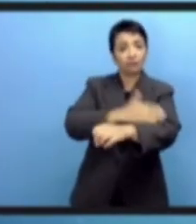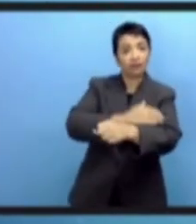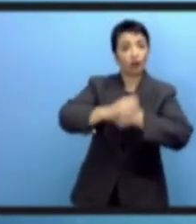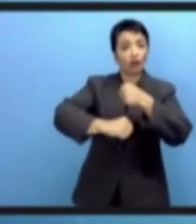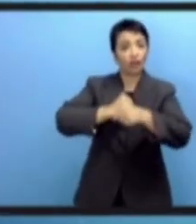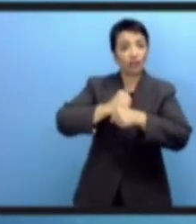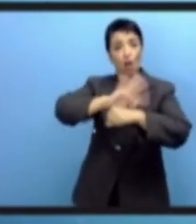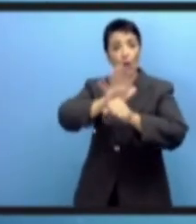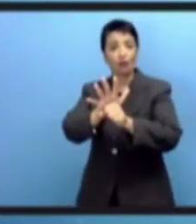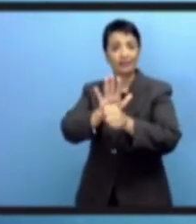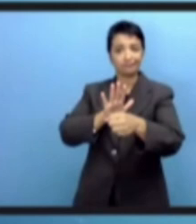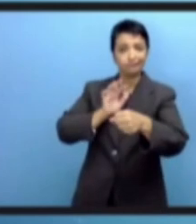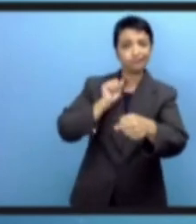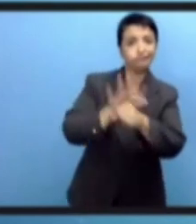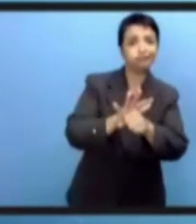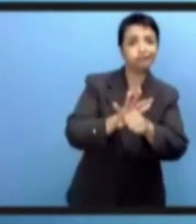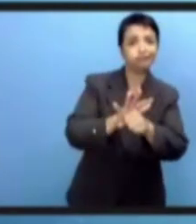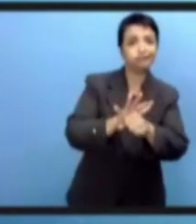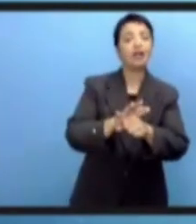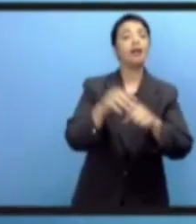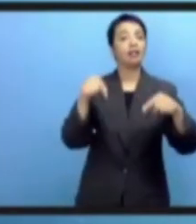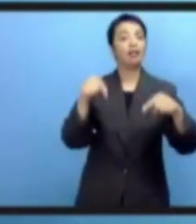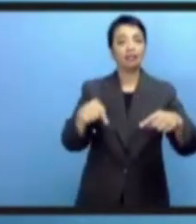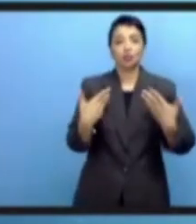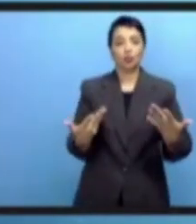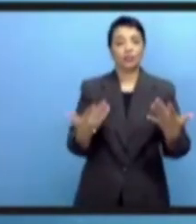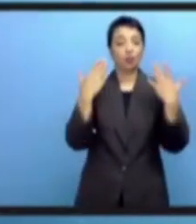И, конечно, пандемия сказалась на всех нас.